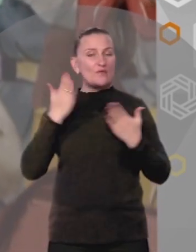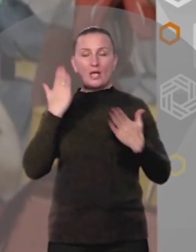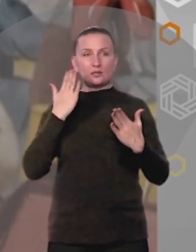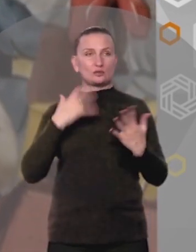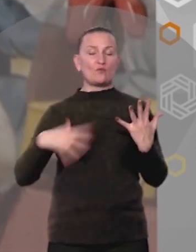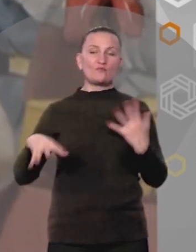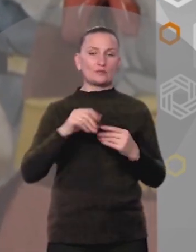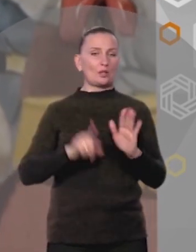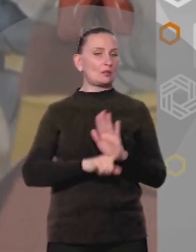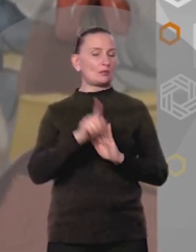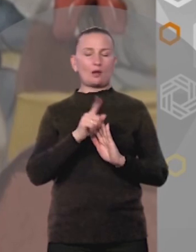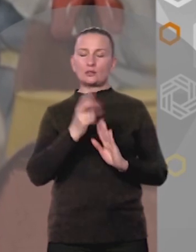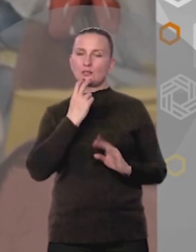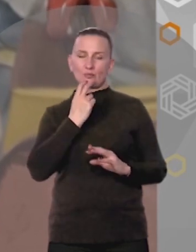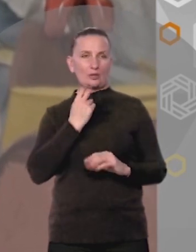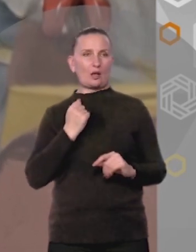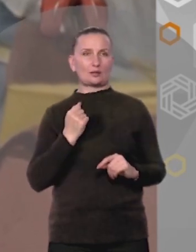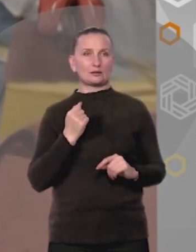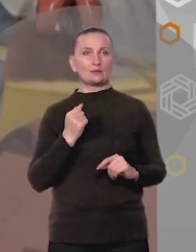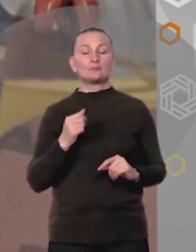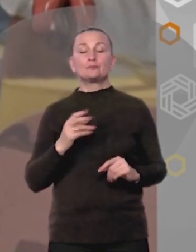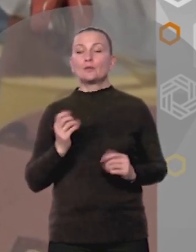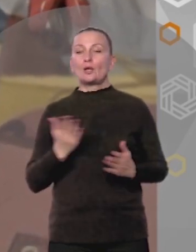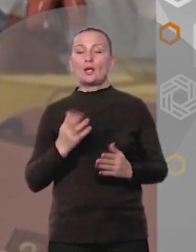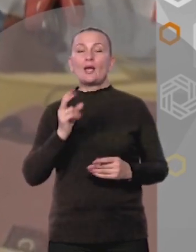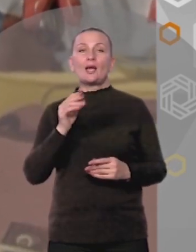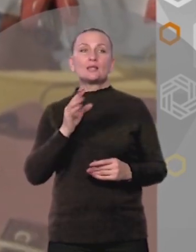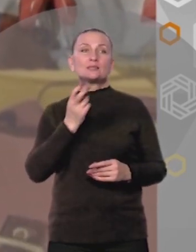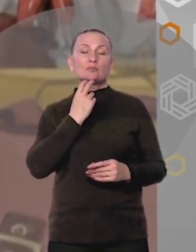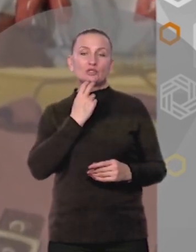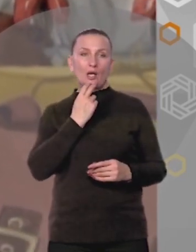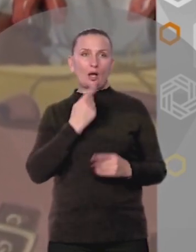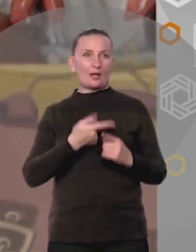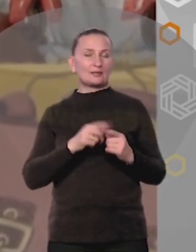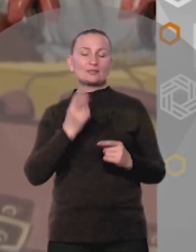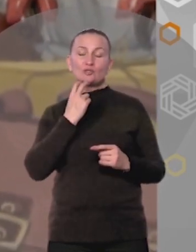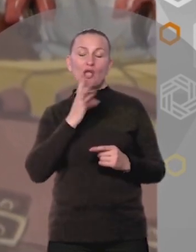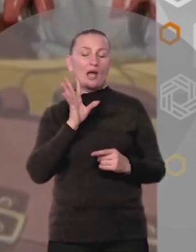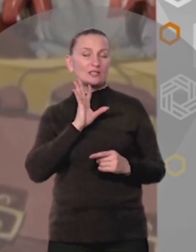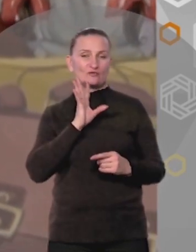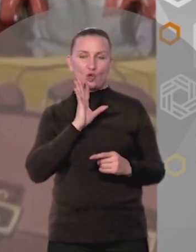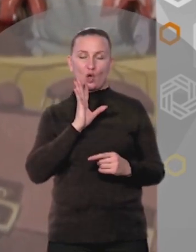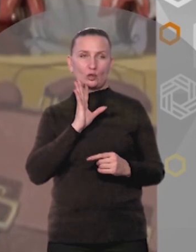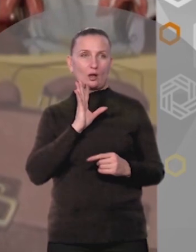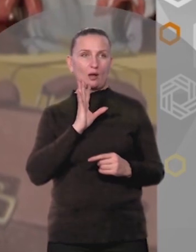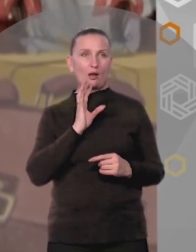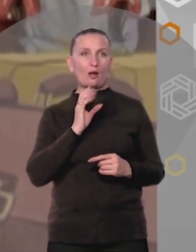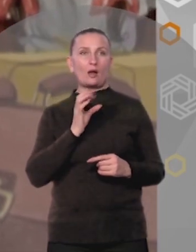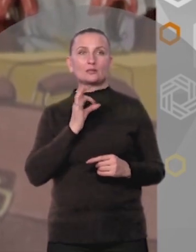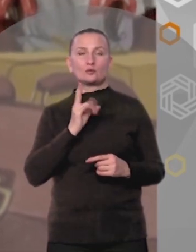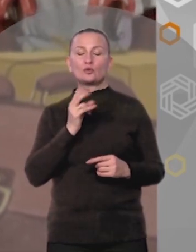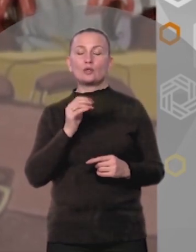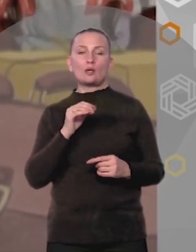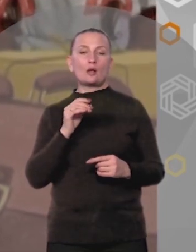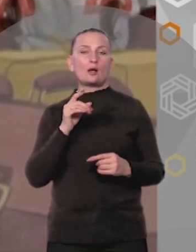Что все стали смеяться Вместе с ней Какая смешная Эта смешная девчонка Сказал сквозь